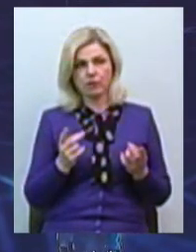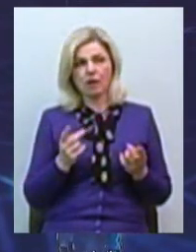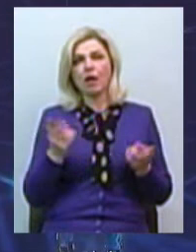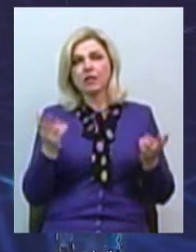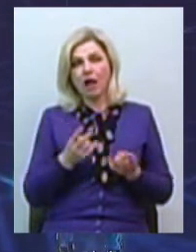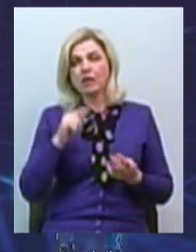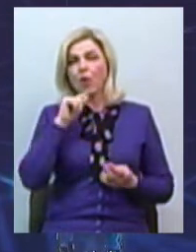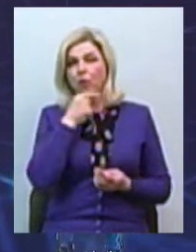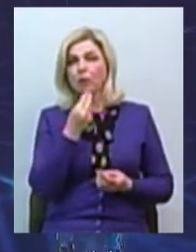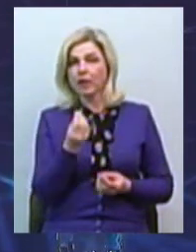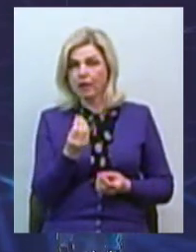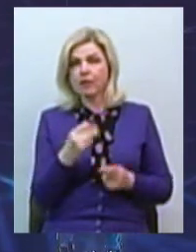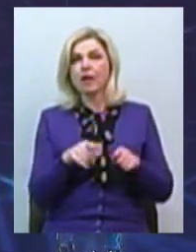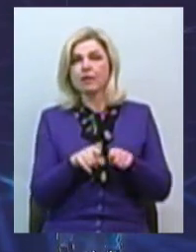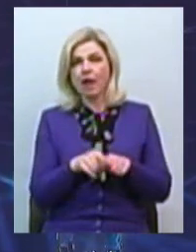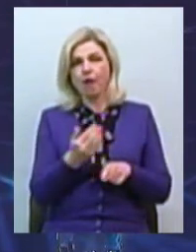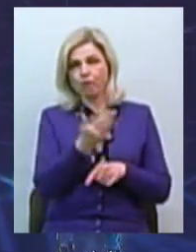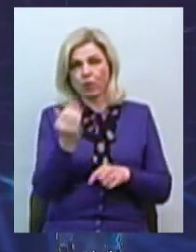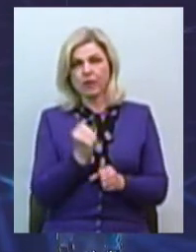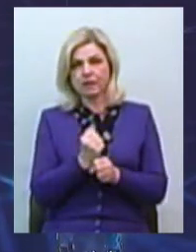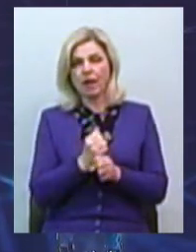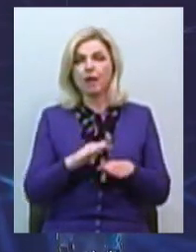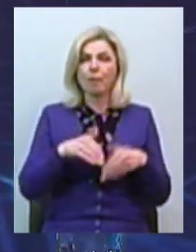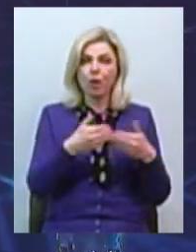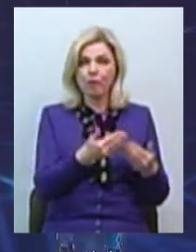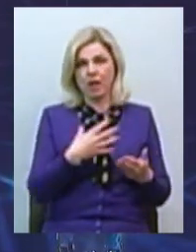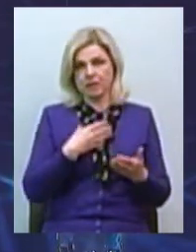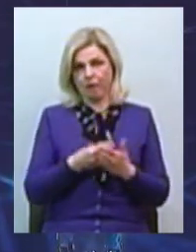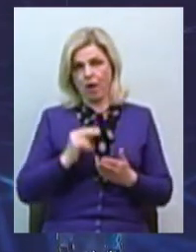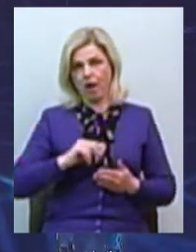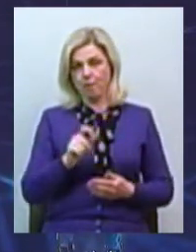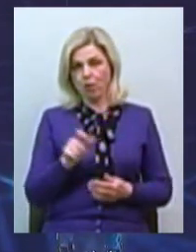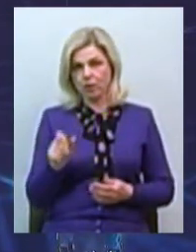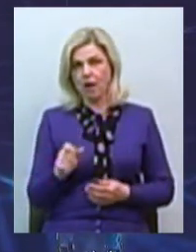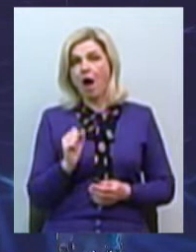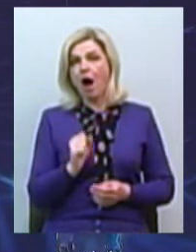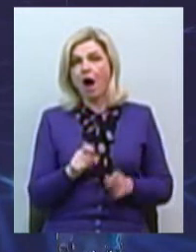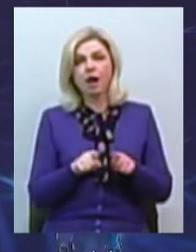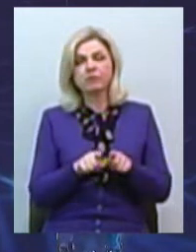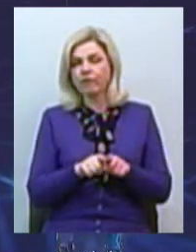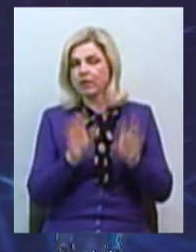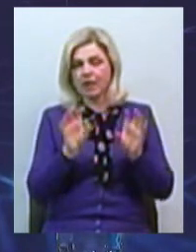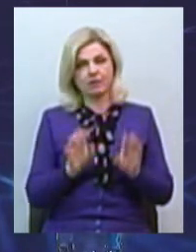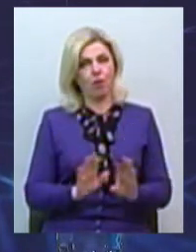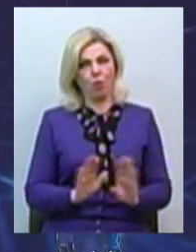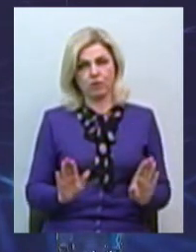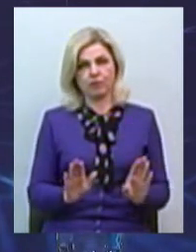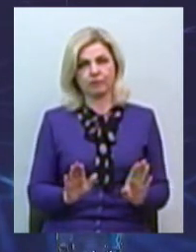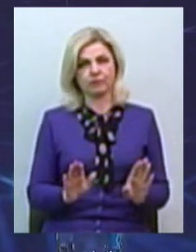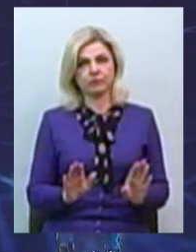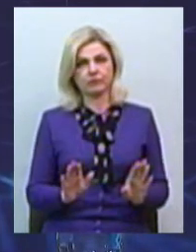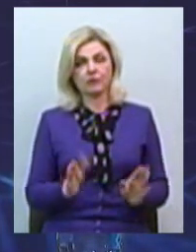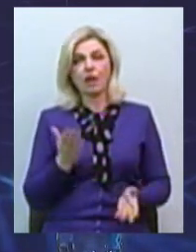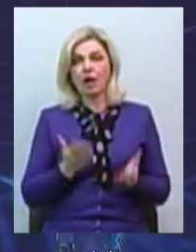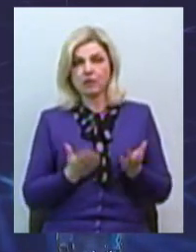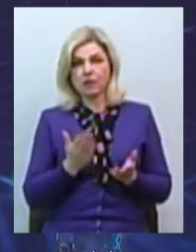коштів і таким чином вони роблять пропозицію своїм працівникам. Але все ж таки це є незаконне. І якщо ви